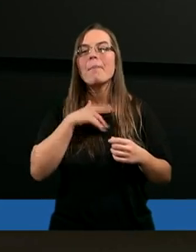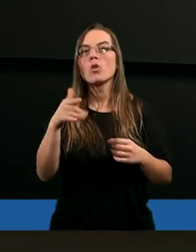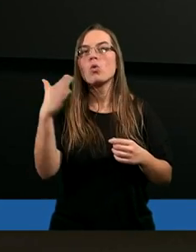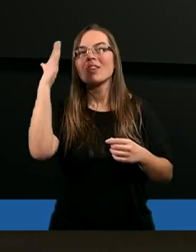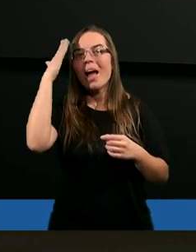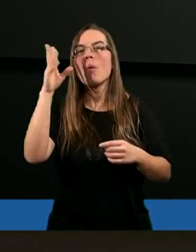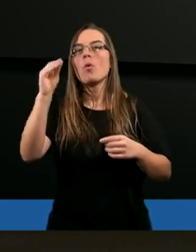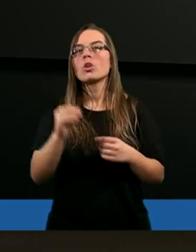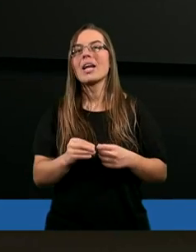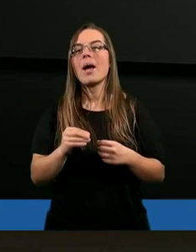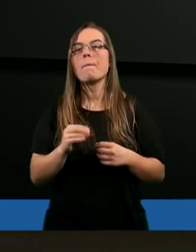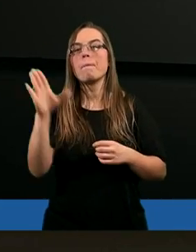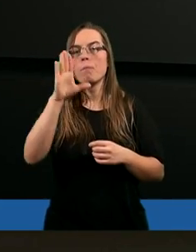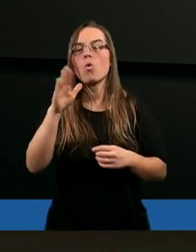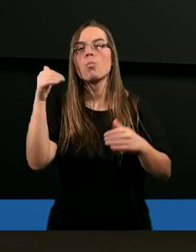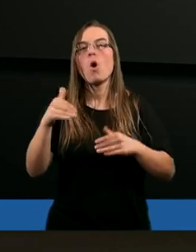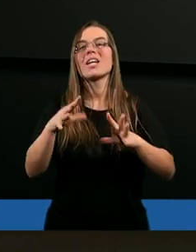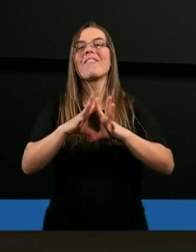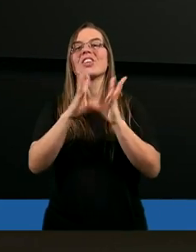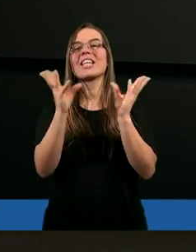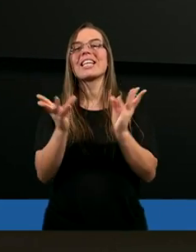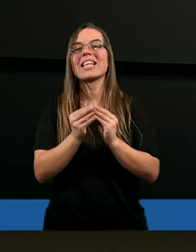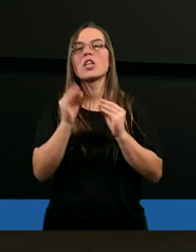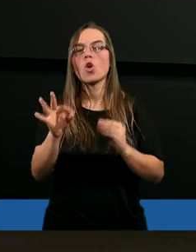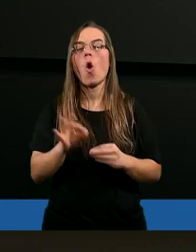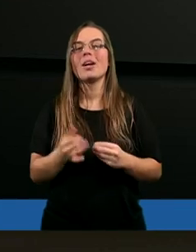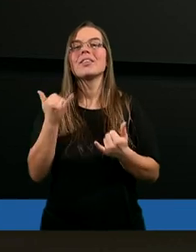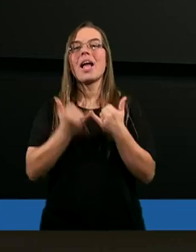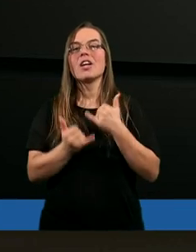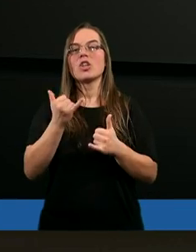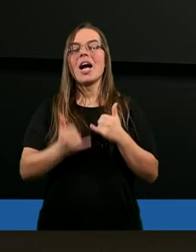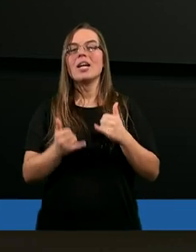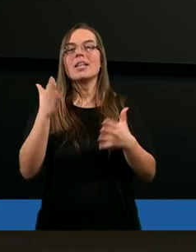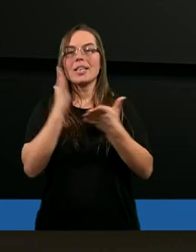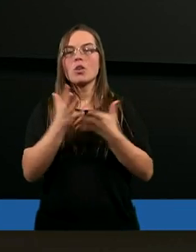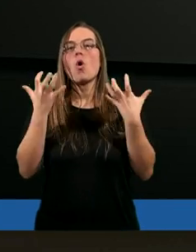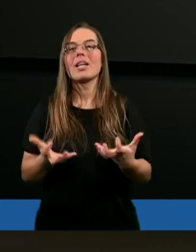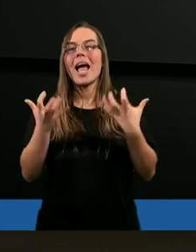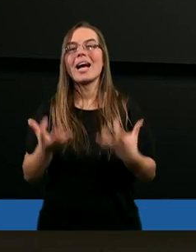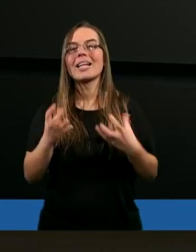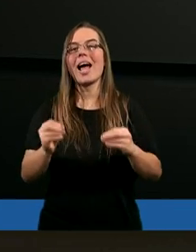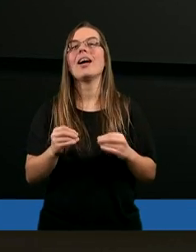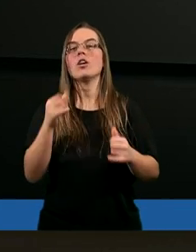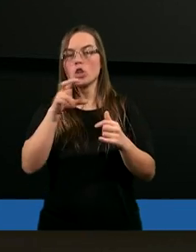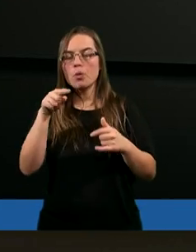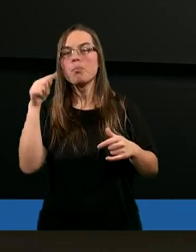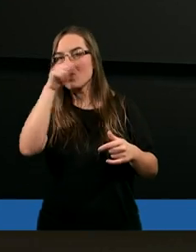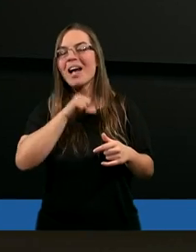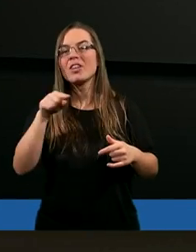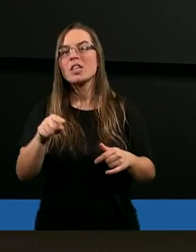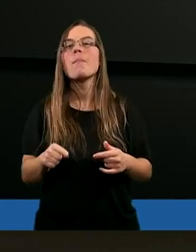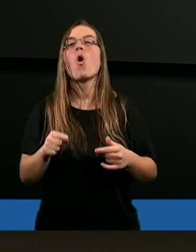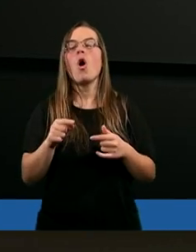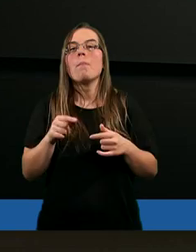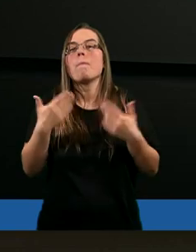tę świadomość, że Bóg może wszystko, jeżeli tylko zechce? Czy potrafimy się temu